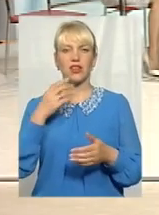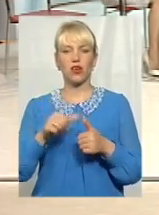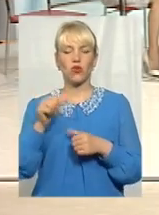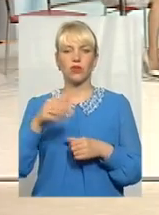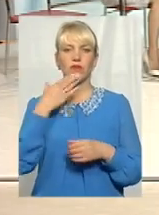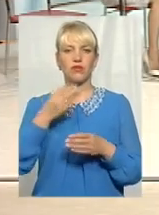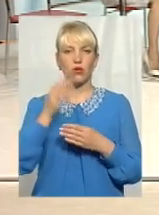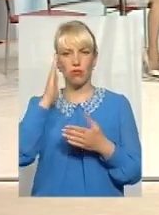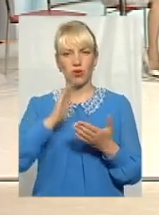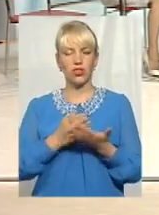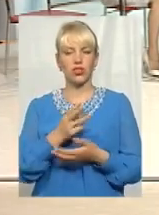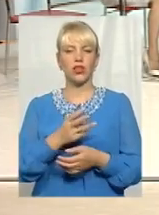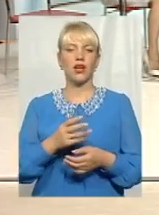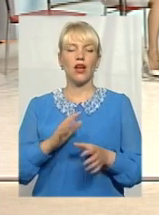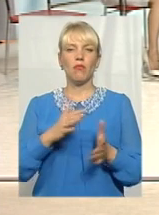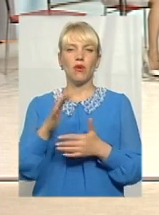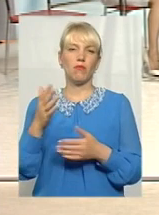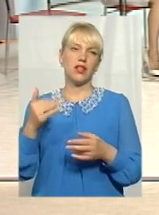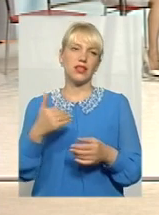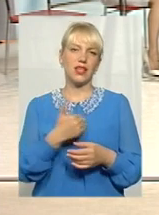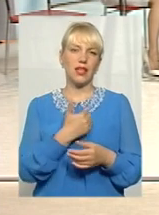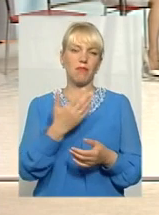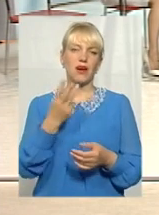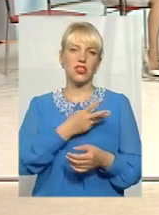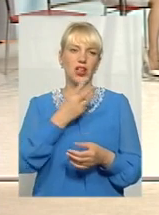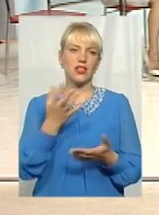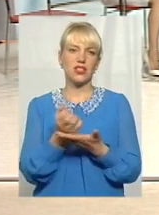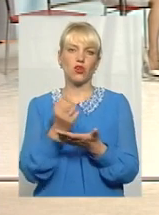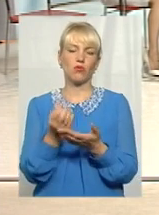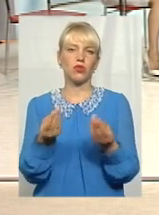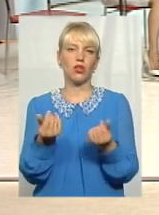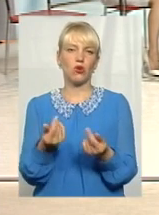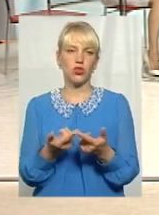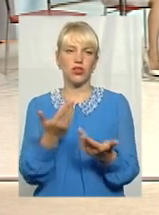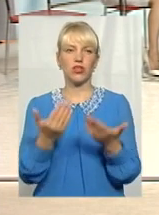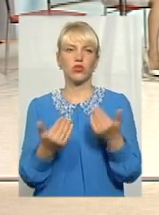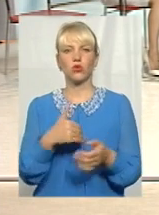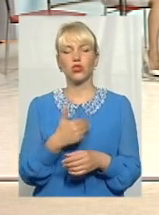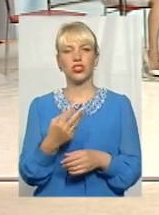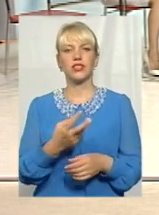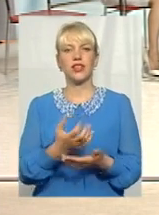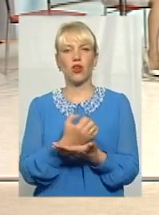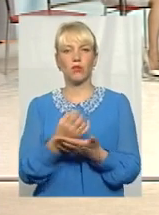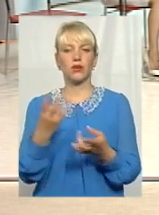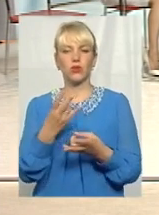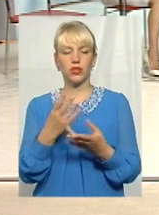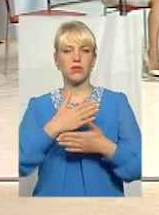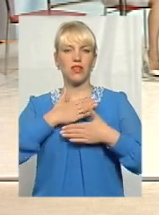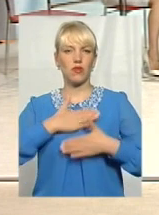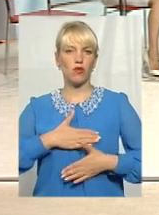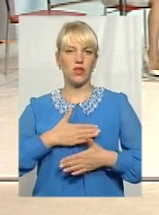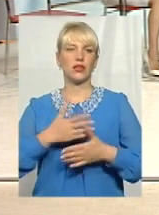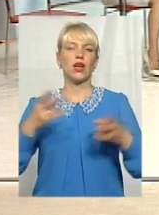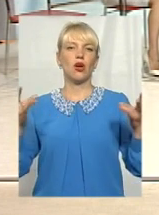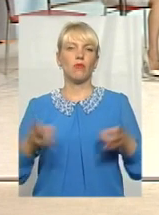політичних моментів, має бажання заробити певні кошти. Якщо він це хоче заробити, він має задовольняти потреби суспільства, яке хоче щось